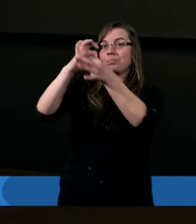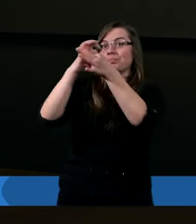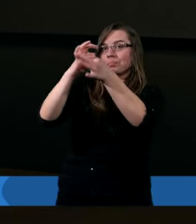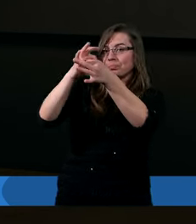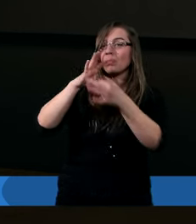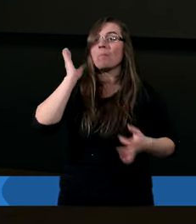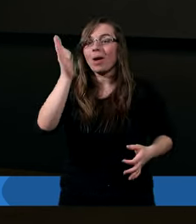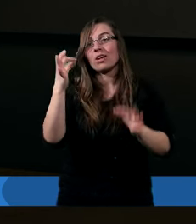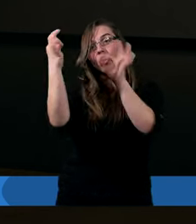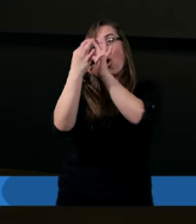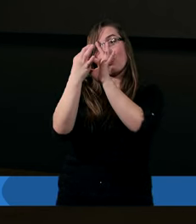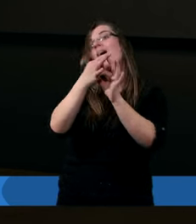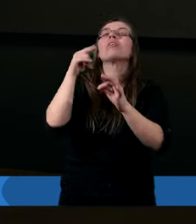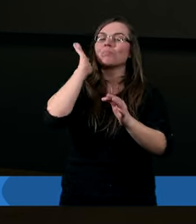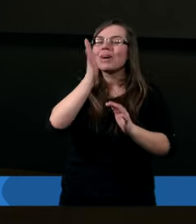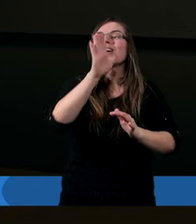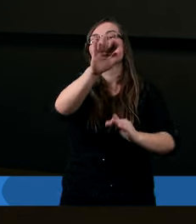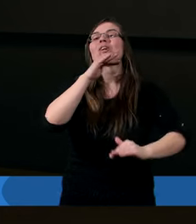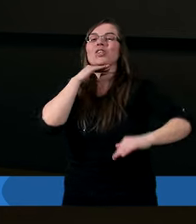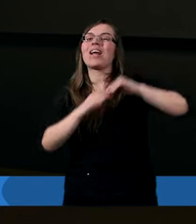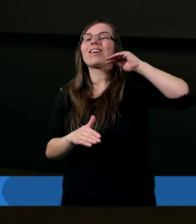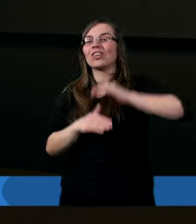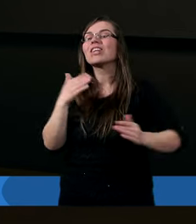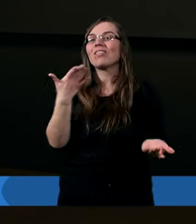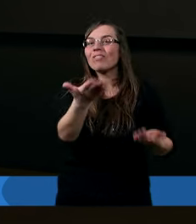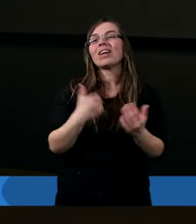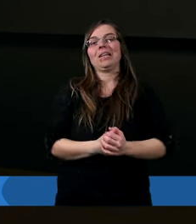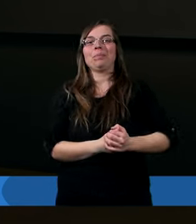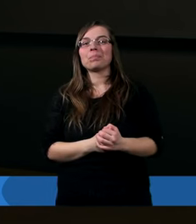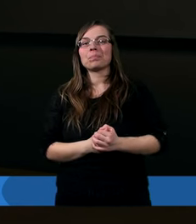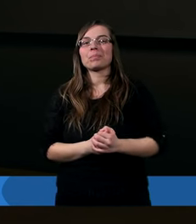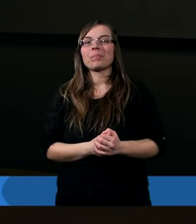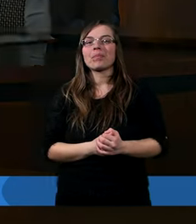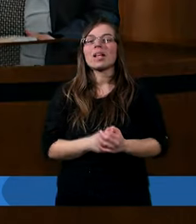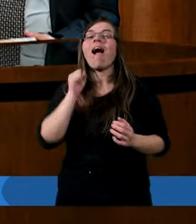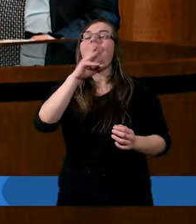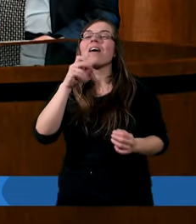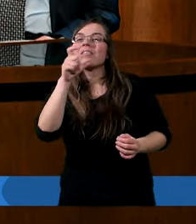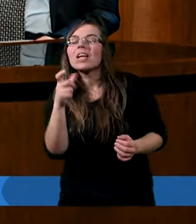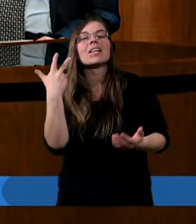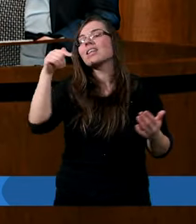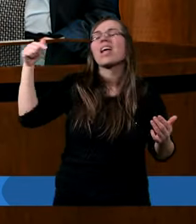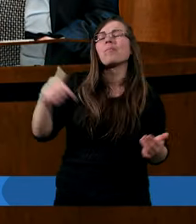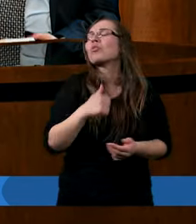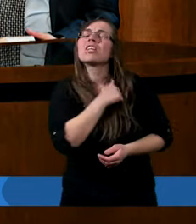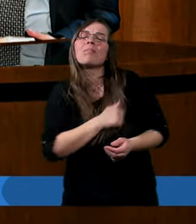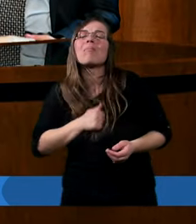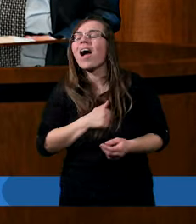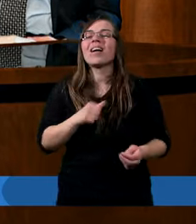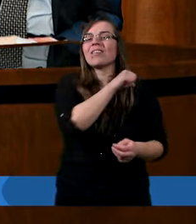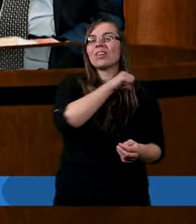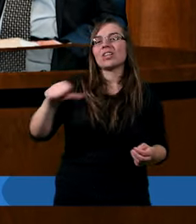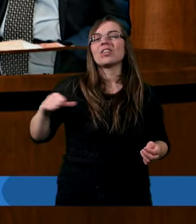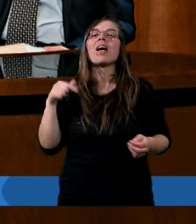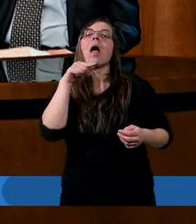w bezustannym kontakcie, bezustannej więzi. A więc nie musimy się martwić